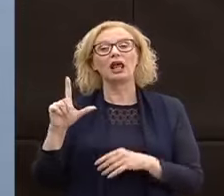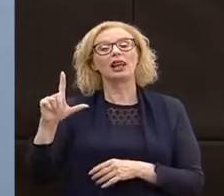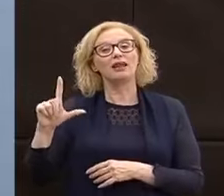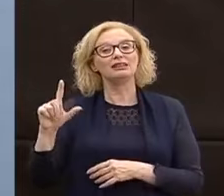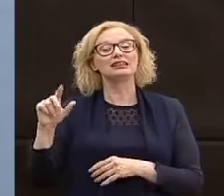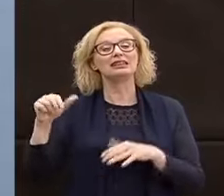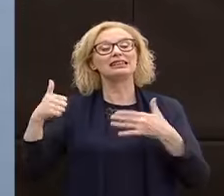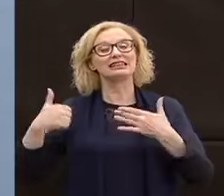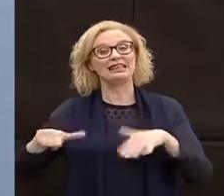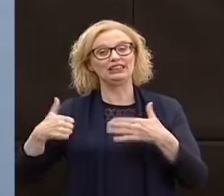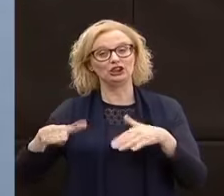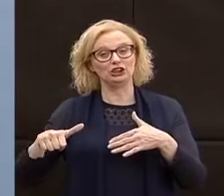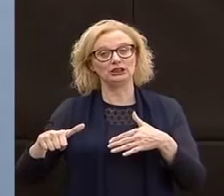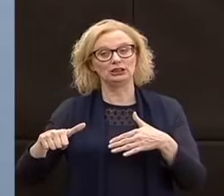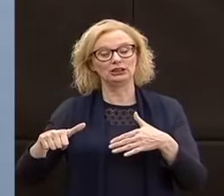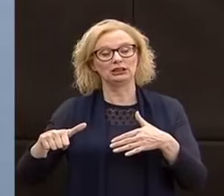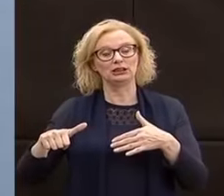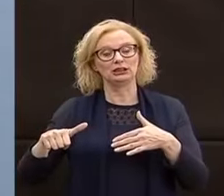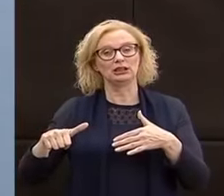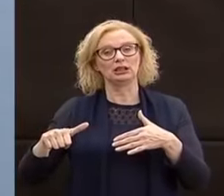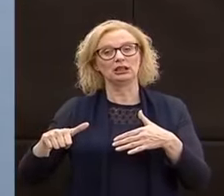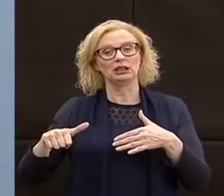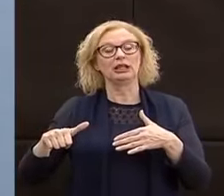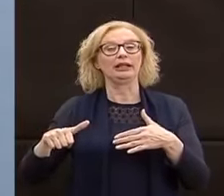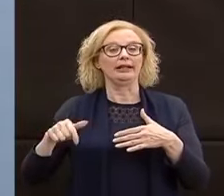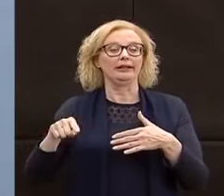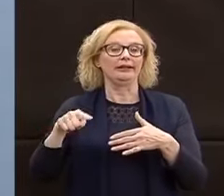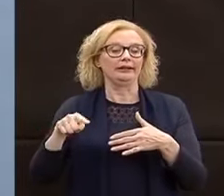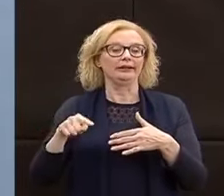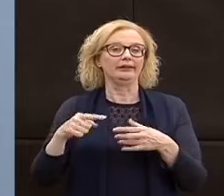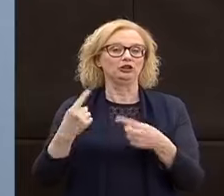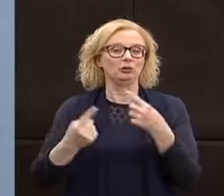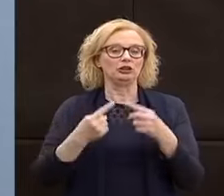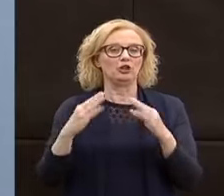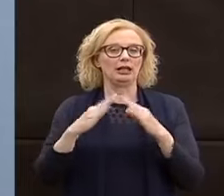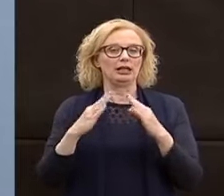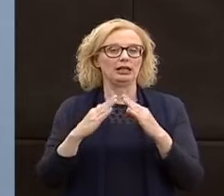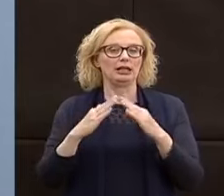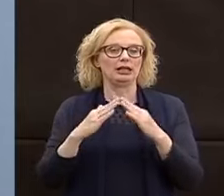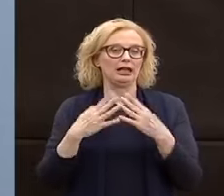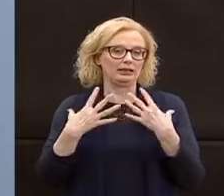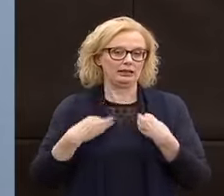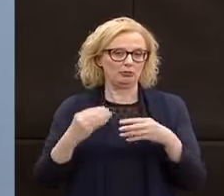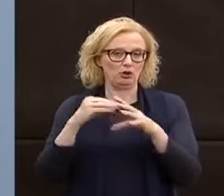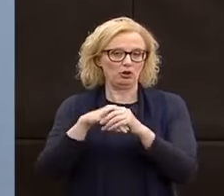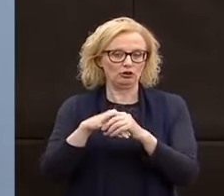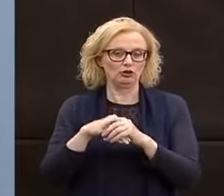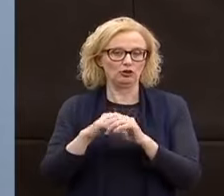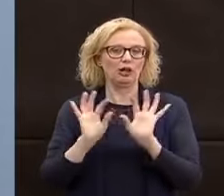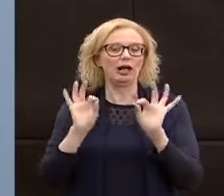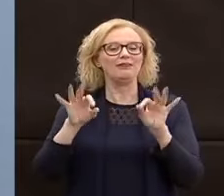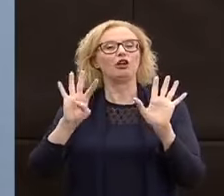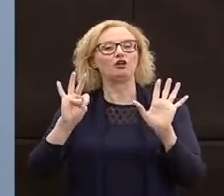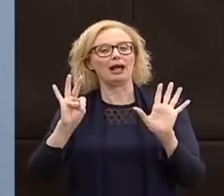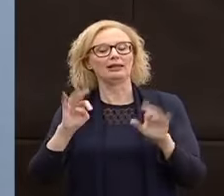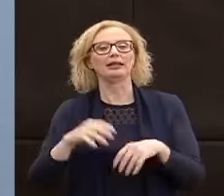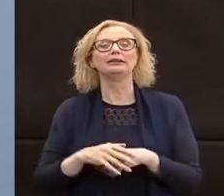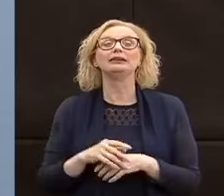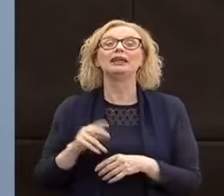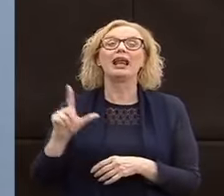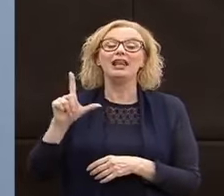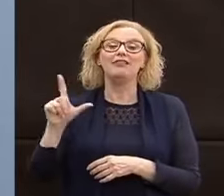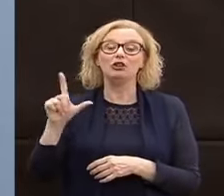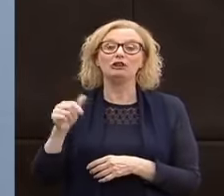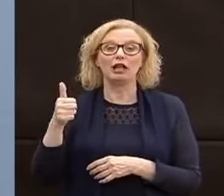Lavis 16 e qui si tratta soprattutto di case all'interno della RSA che porta a 90, a Levico Terme